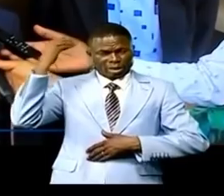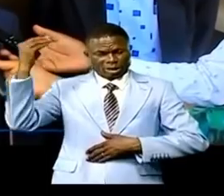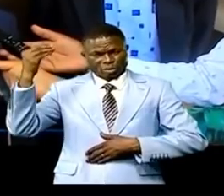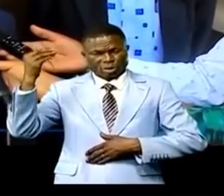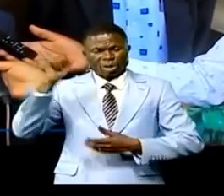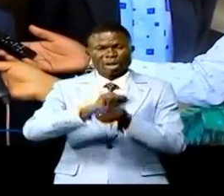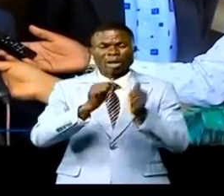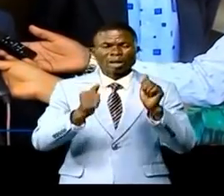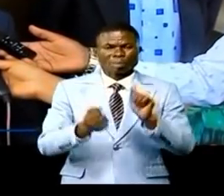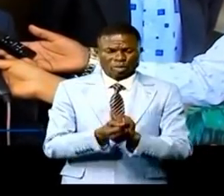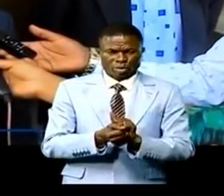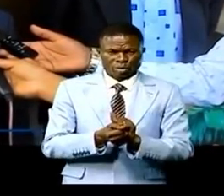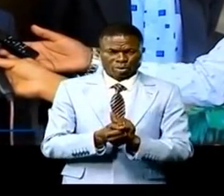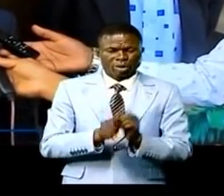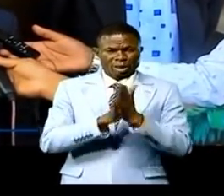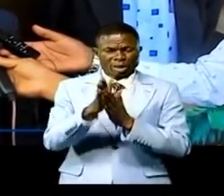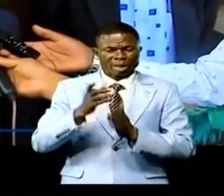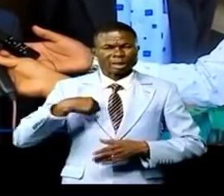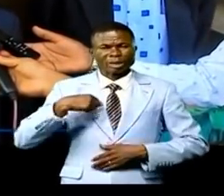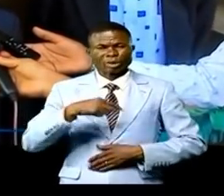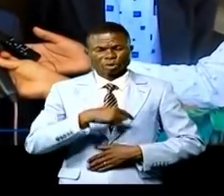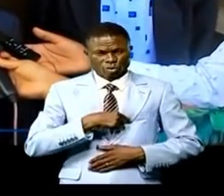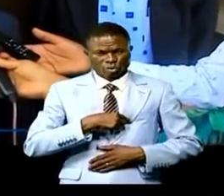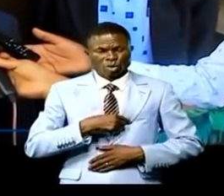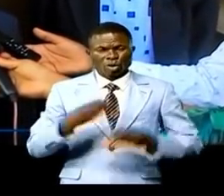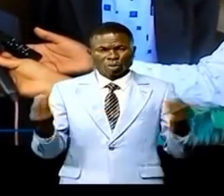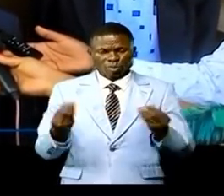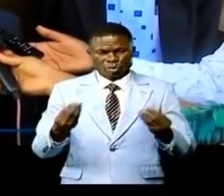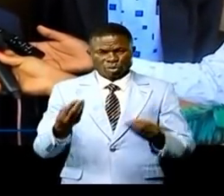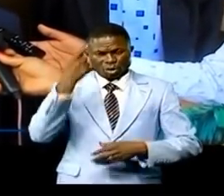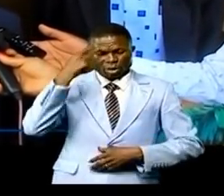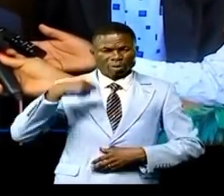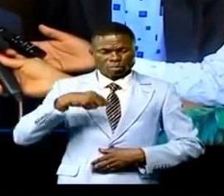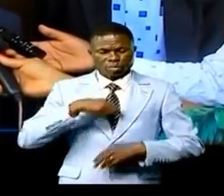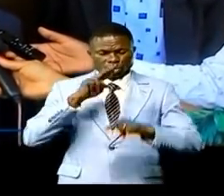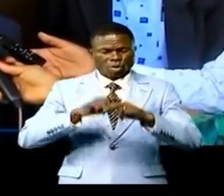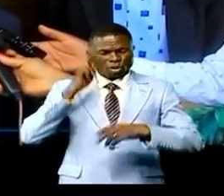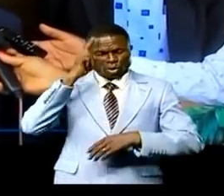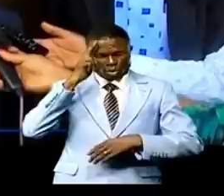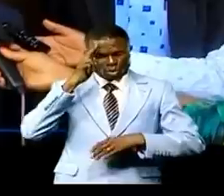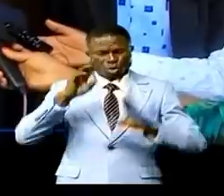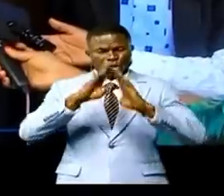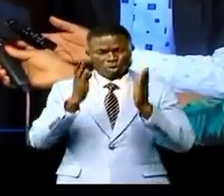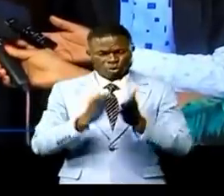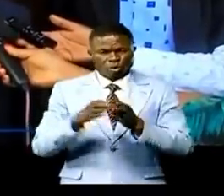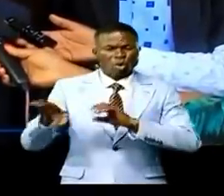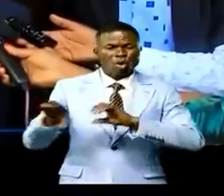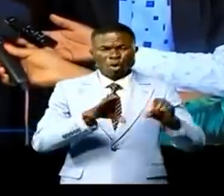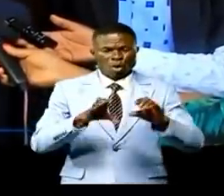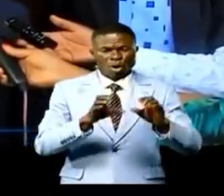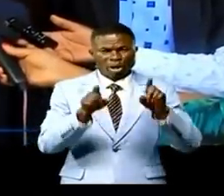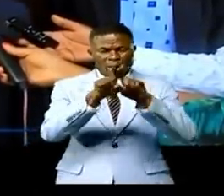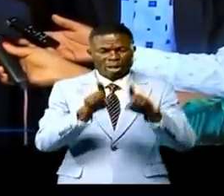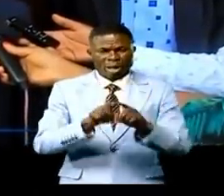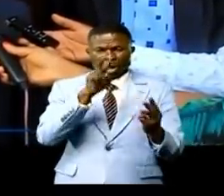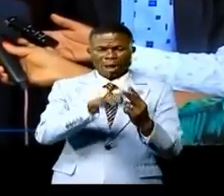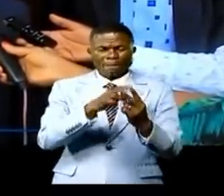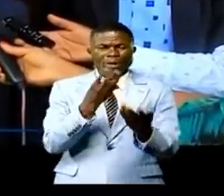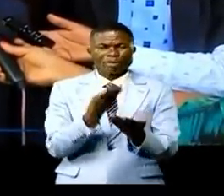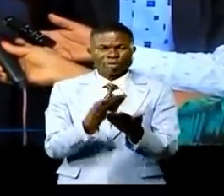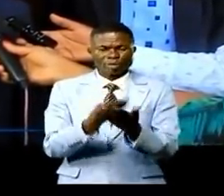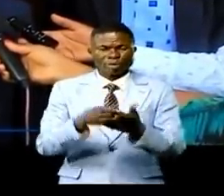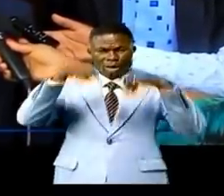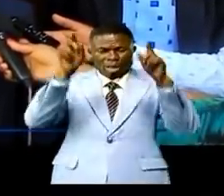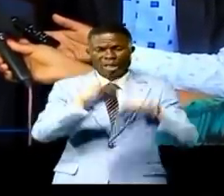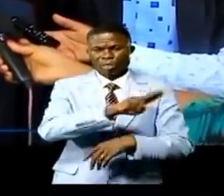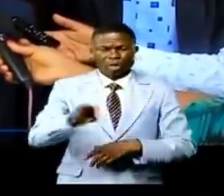qui nous concerne afin que nous réfléchissions ensemble sur les actions et les prévisions budgétaires pour l